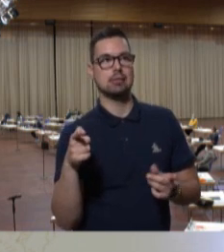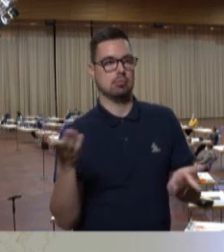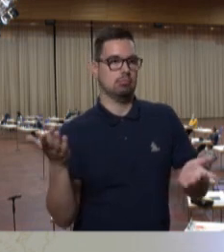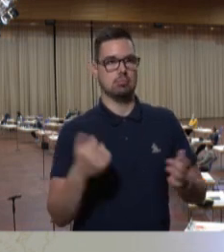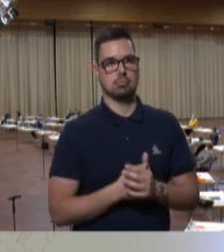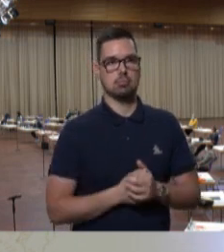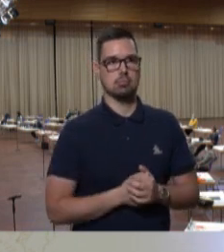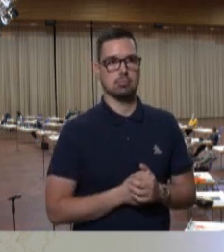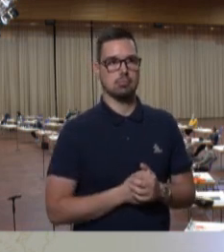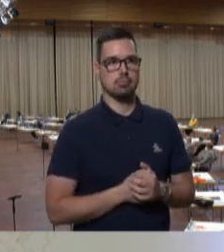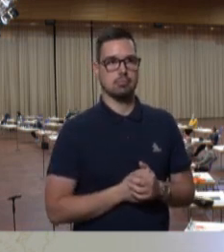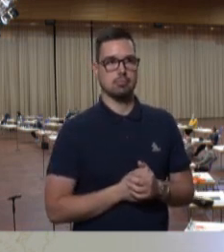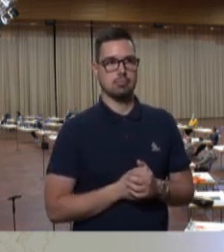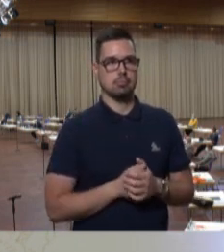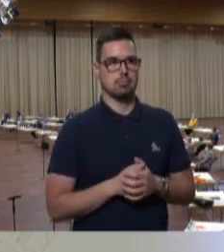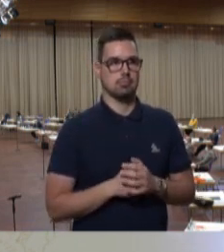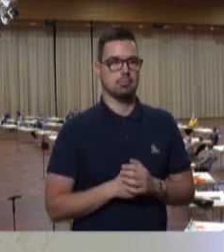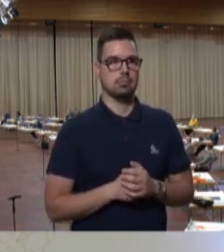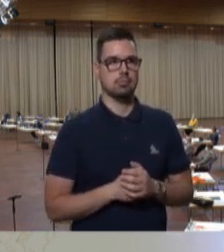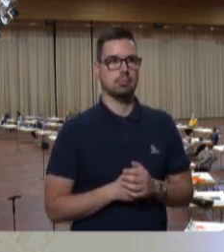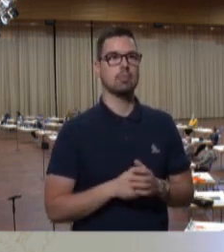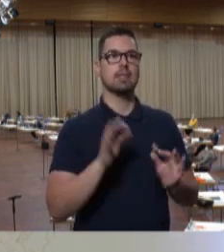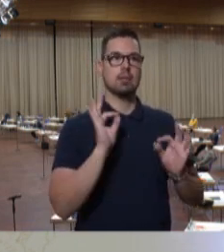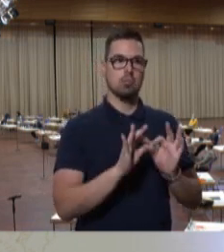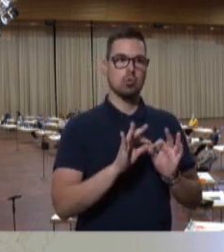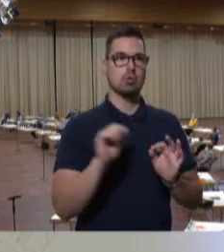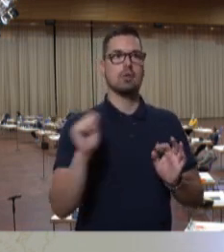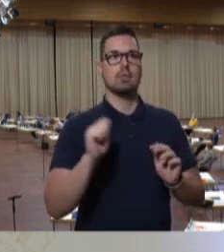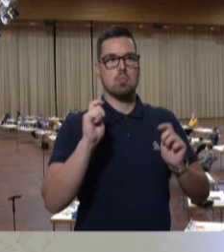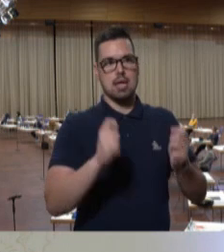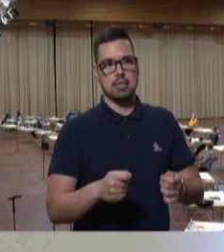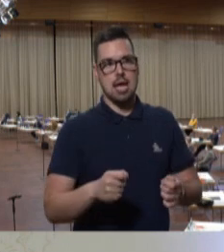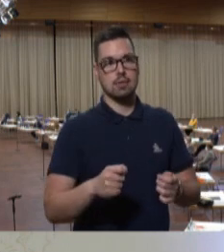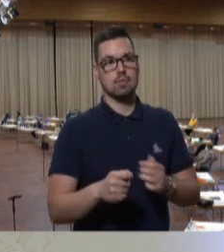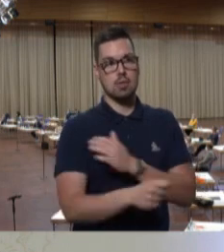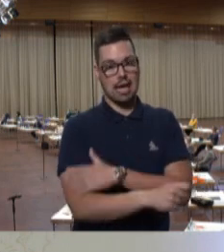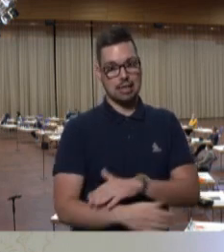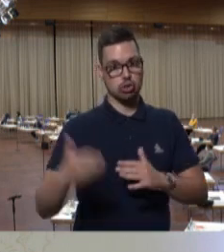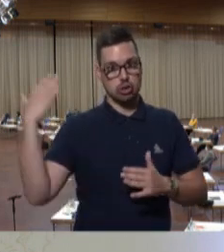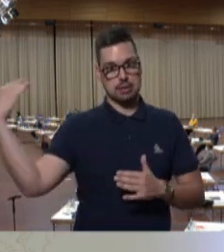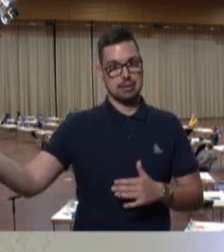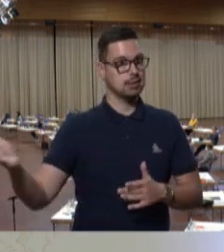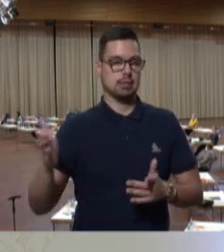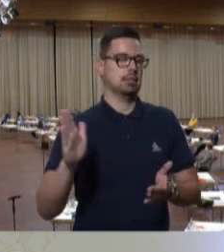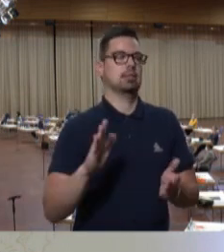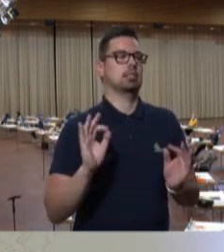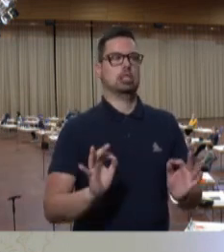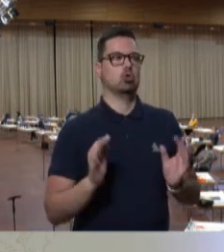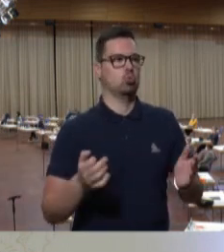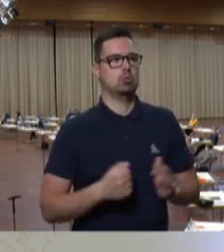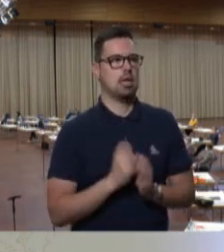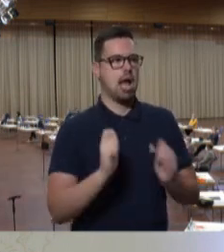Bürger benutzt. Und dann kommen wir zu dem Punkt, warum der Antrag der Herren von Rechts nicht der Startschuss für eine solche Debatte sein kann.